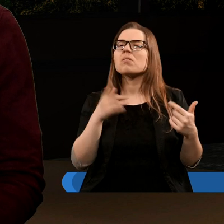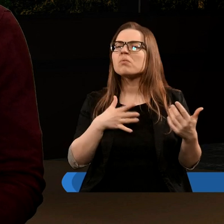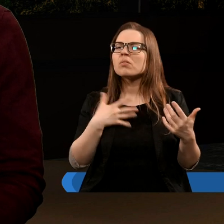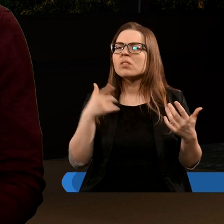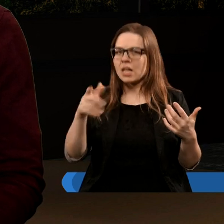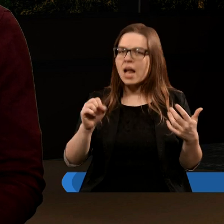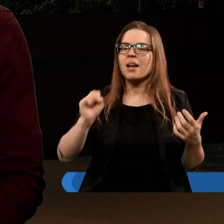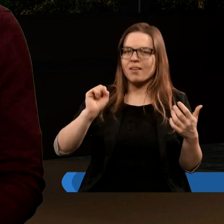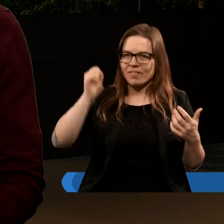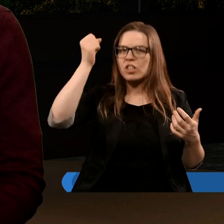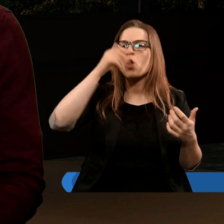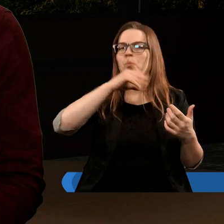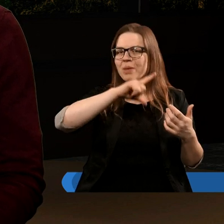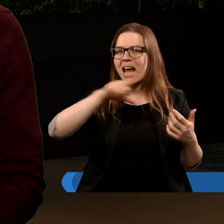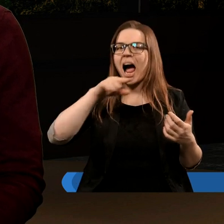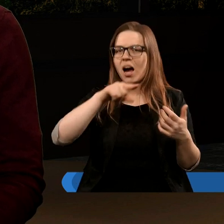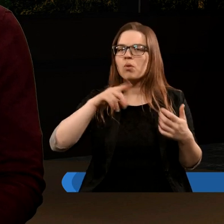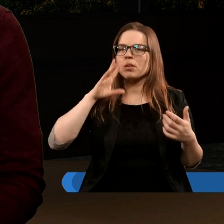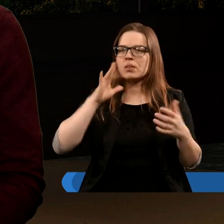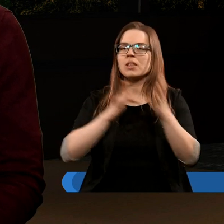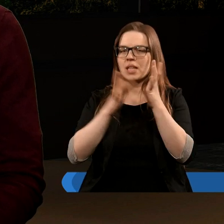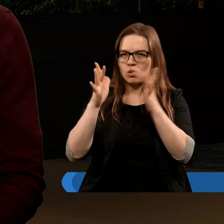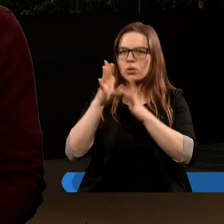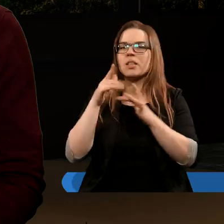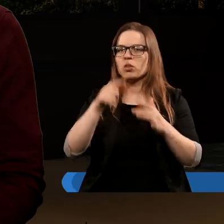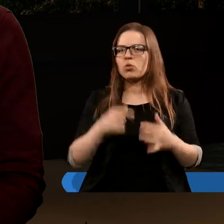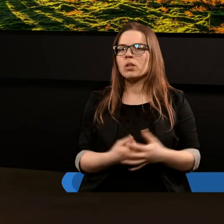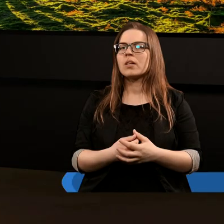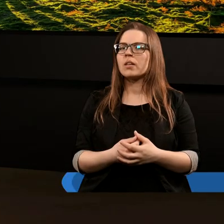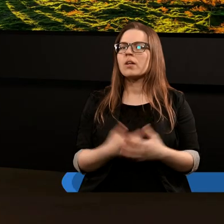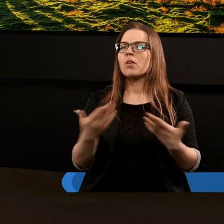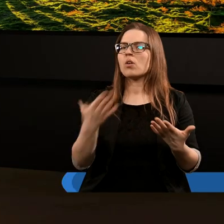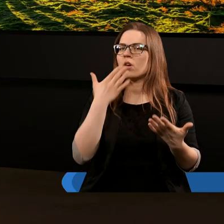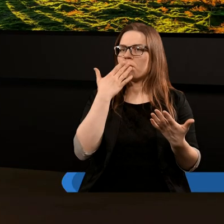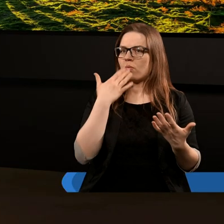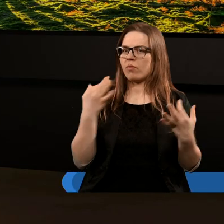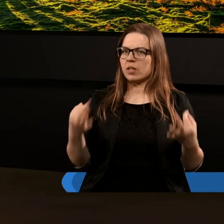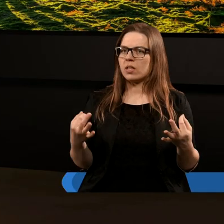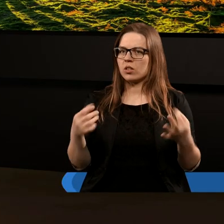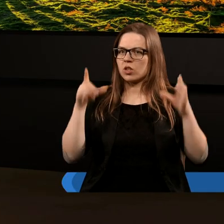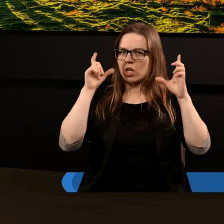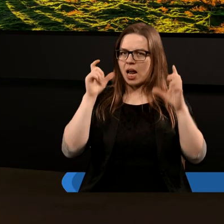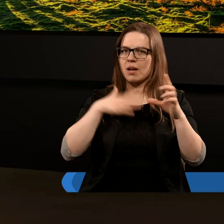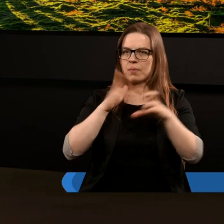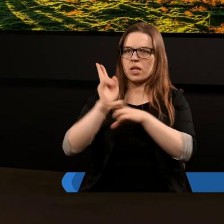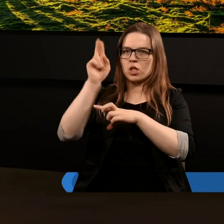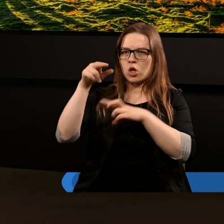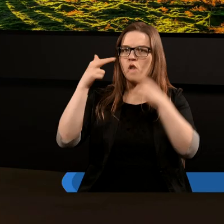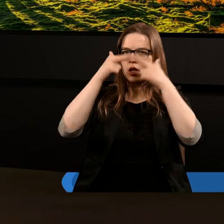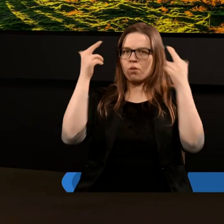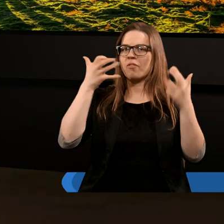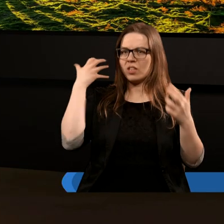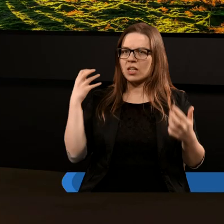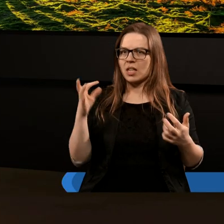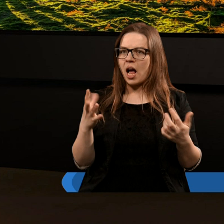naprawdę zwyciężył ten Michał, który reprezentuje Jezusa Chrystusa. Czyli mówisz teraz, że szatan miał dostęp do nieba